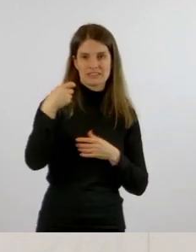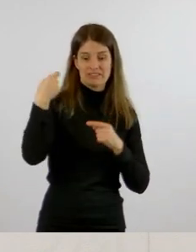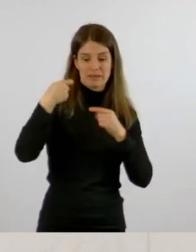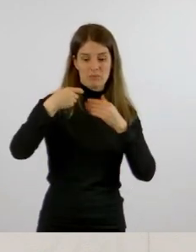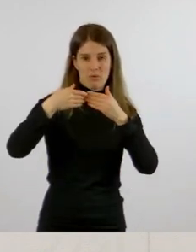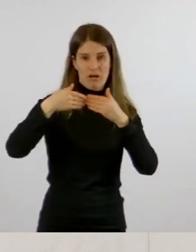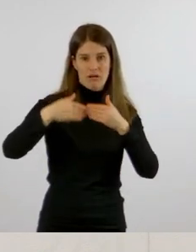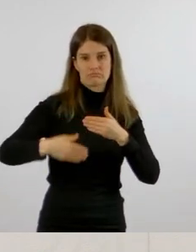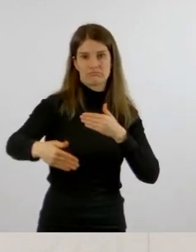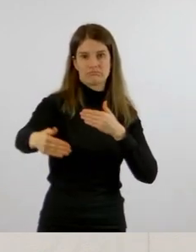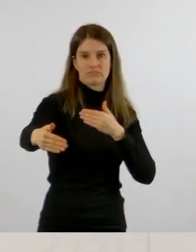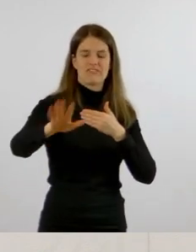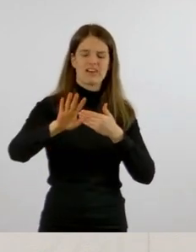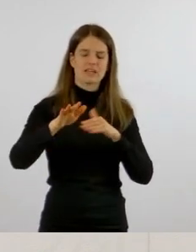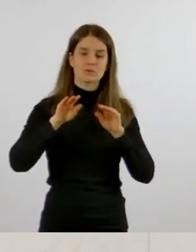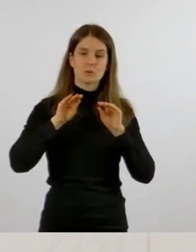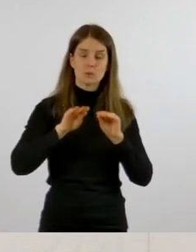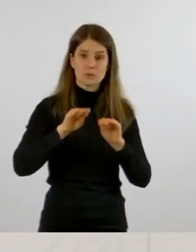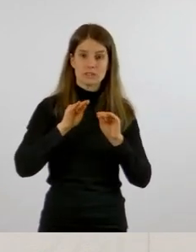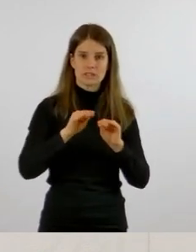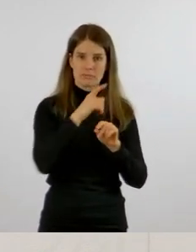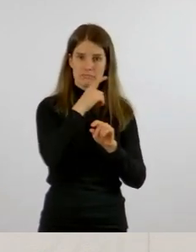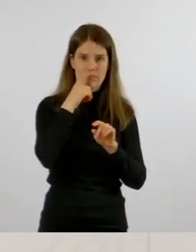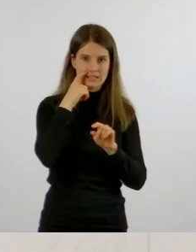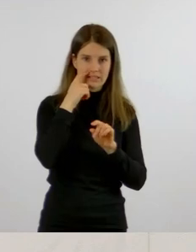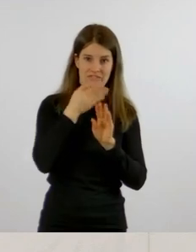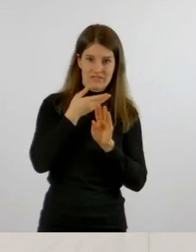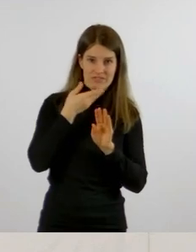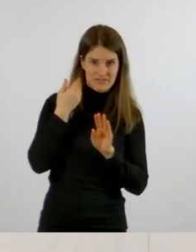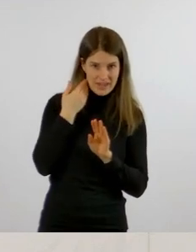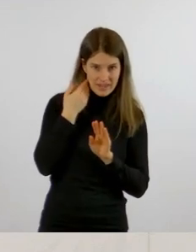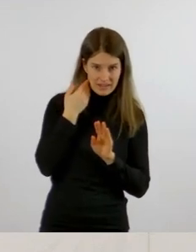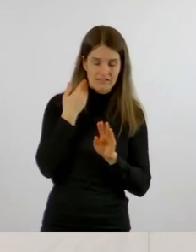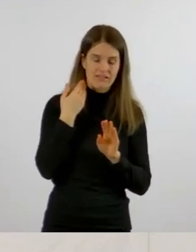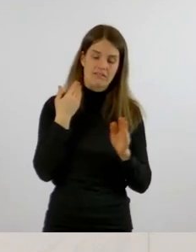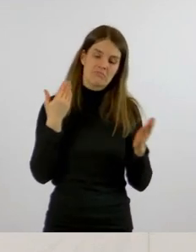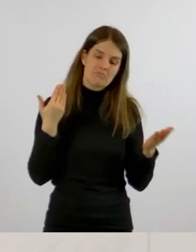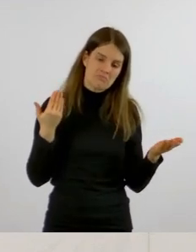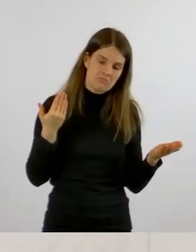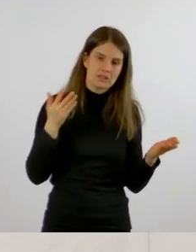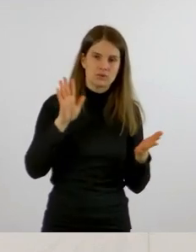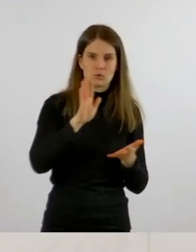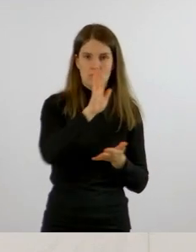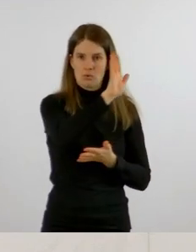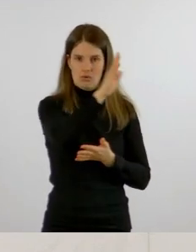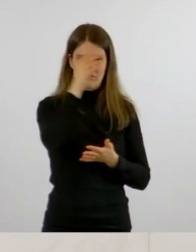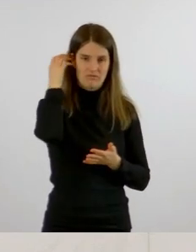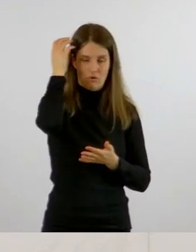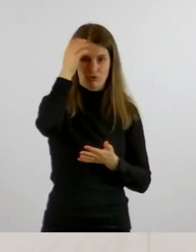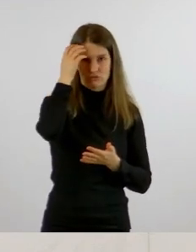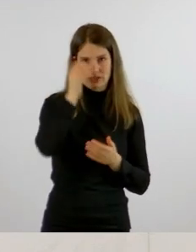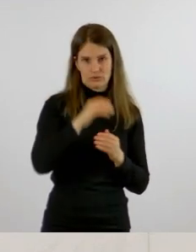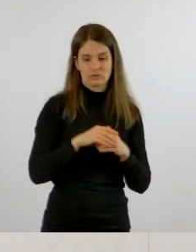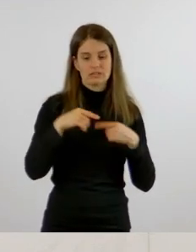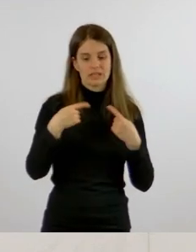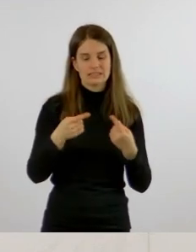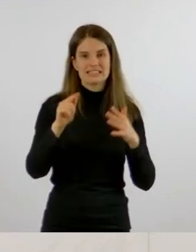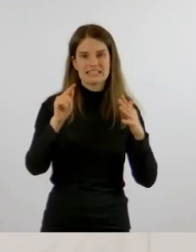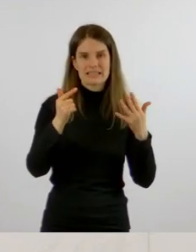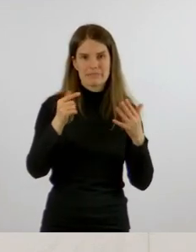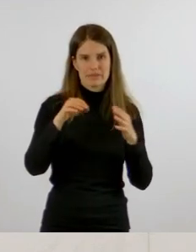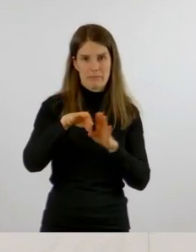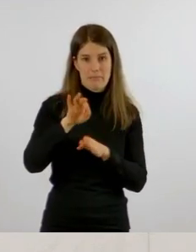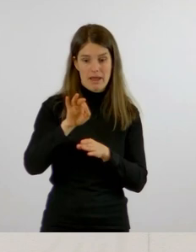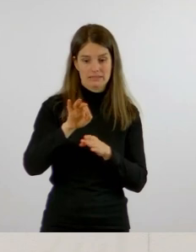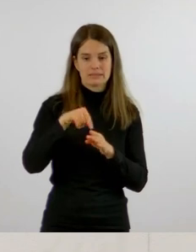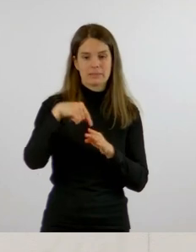Maske im Unterricht verzichten kann und dass man gegebenenfalls dann vom 7. März an bis zu